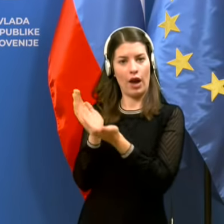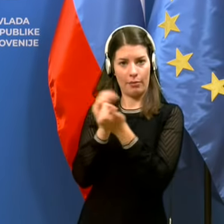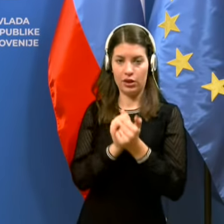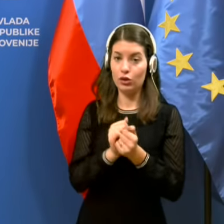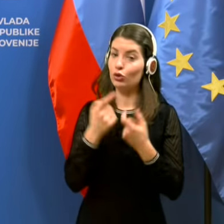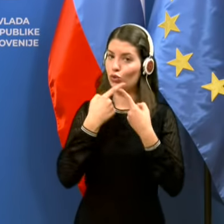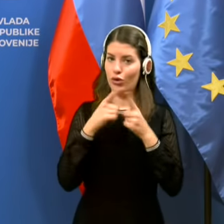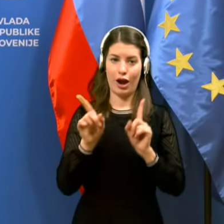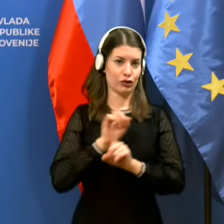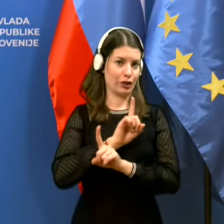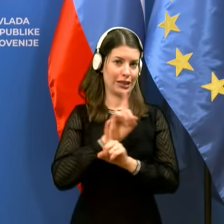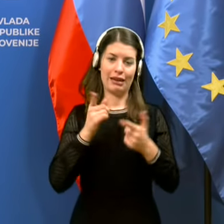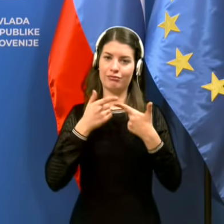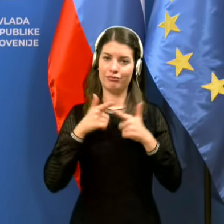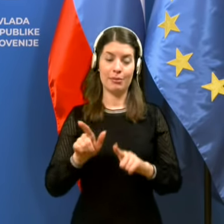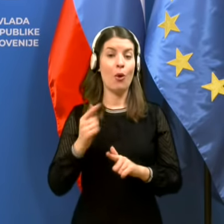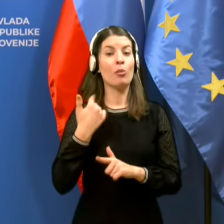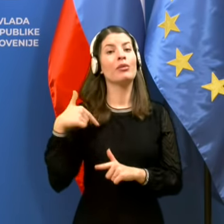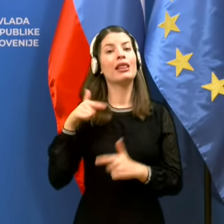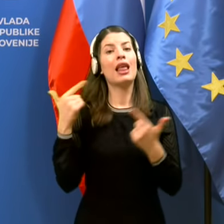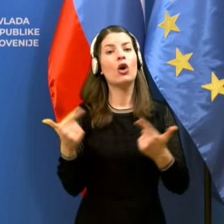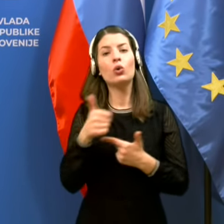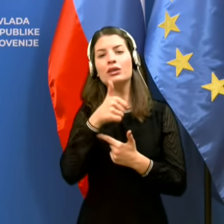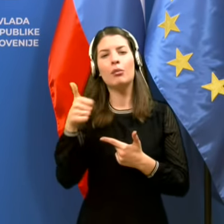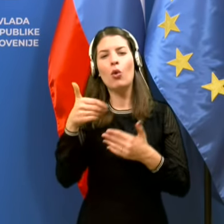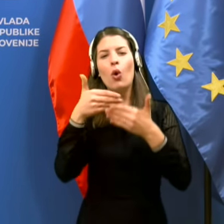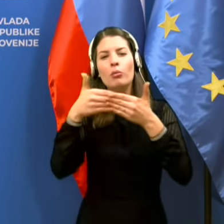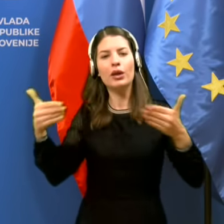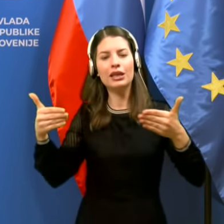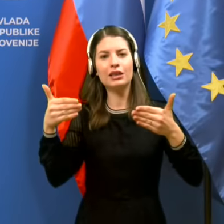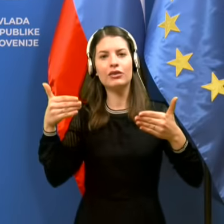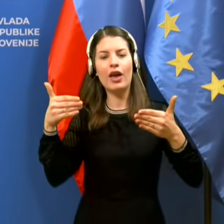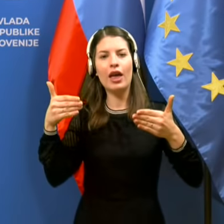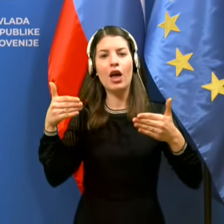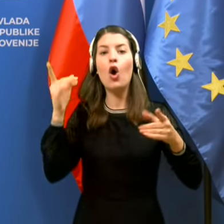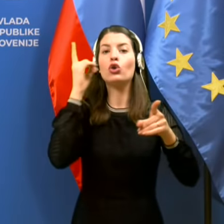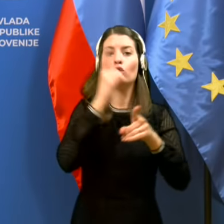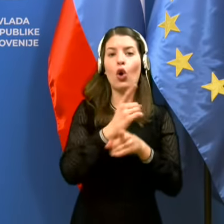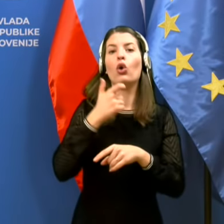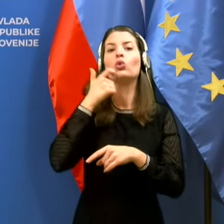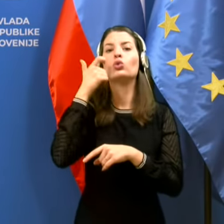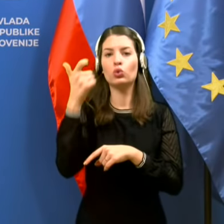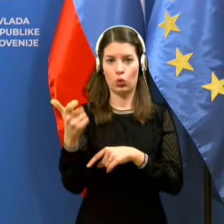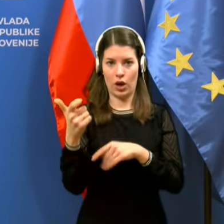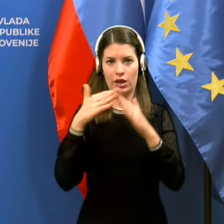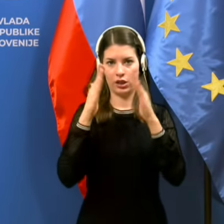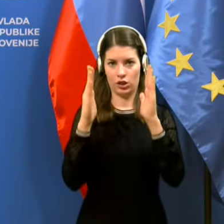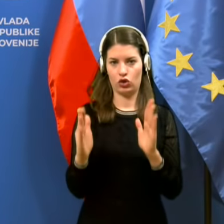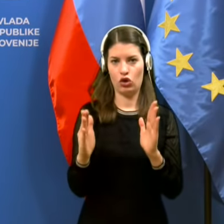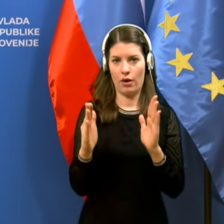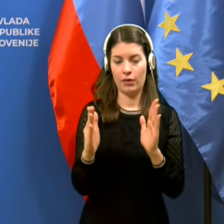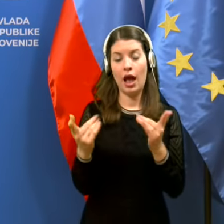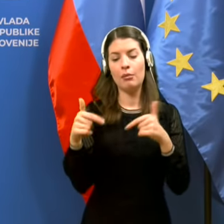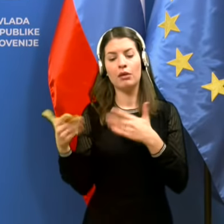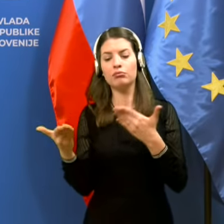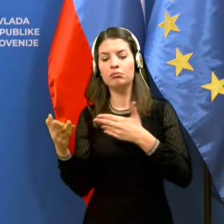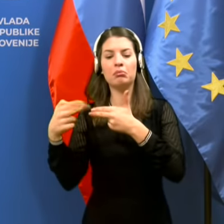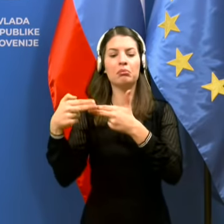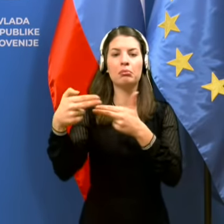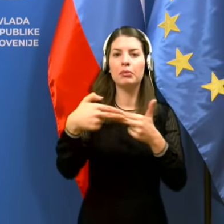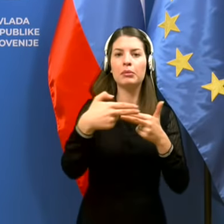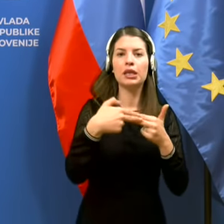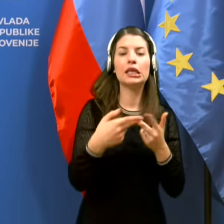lahko izvajamo omejitve odlokov, seveda na zunej stavbe, se pravi, ali v najposrednji bližini